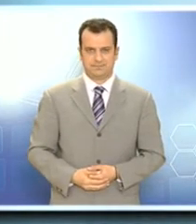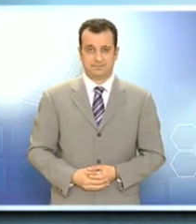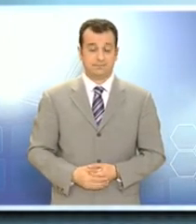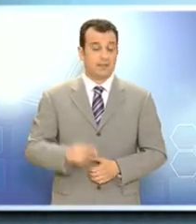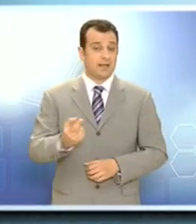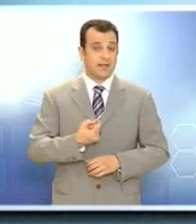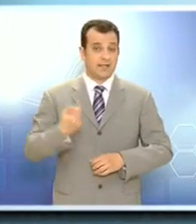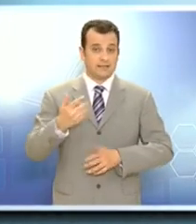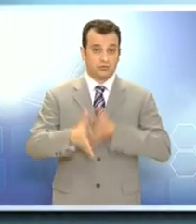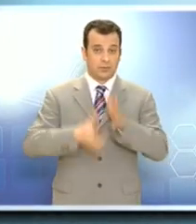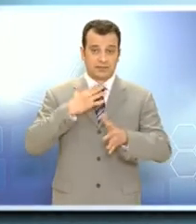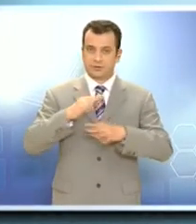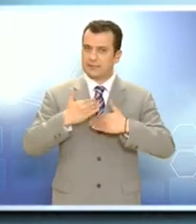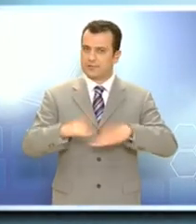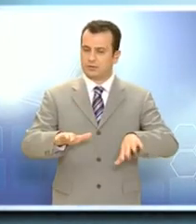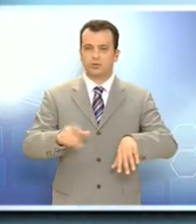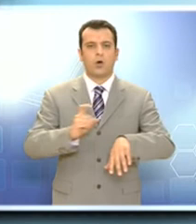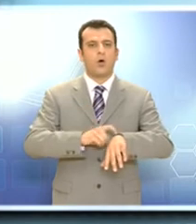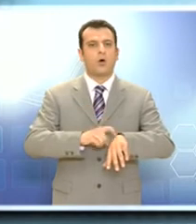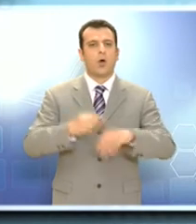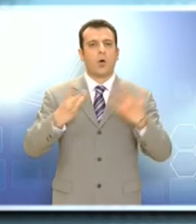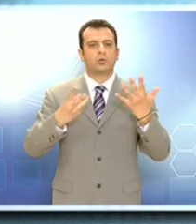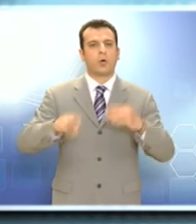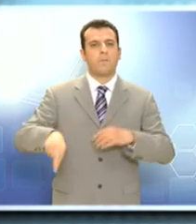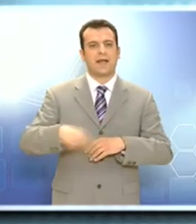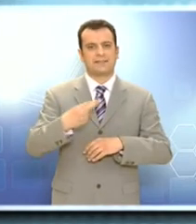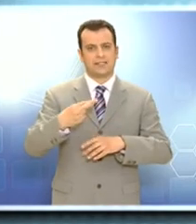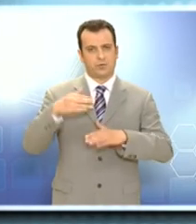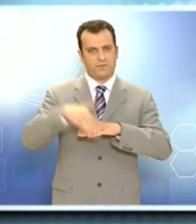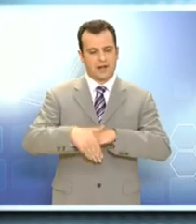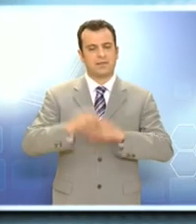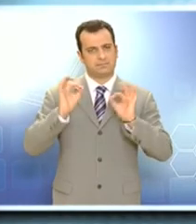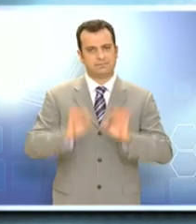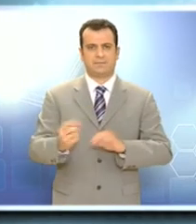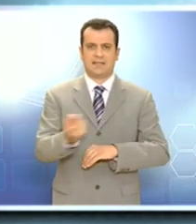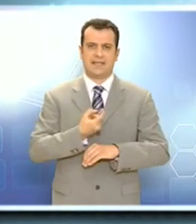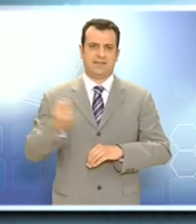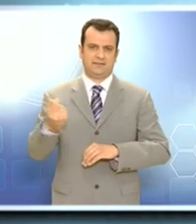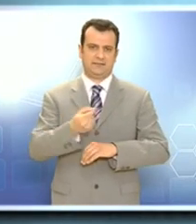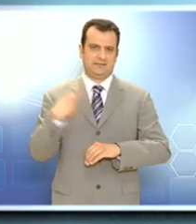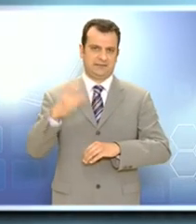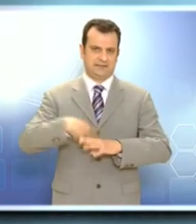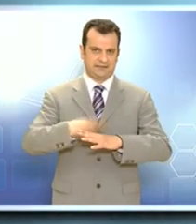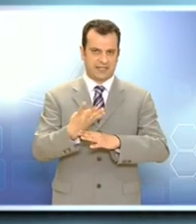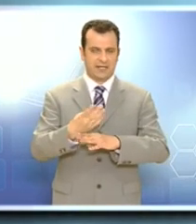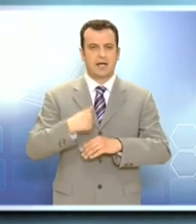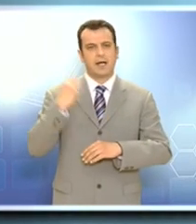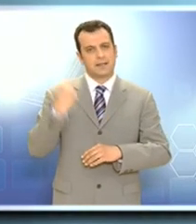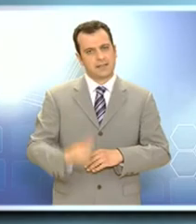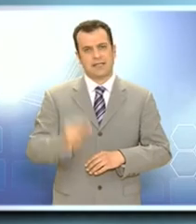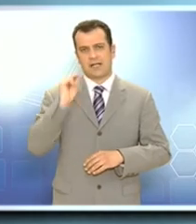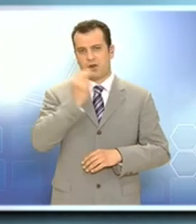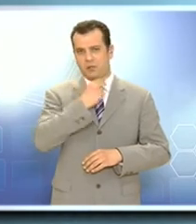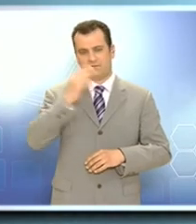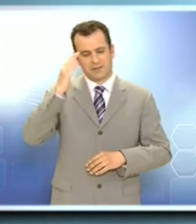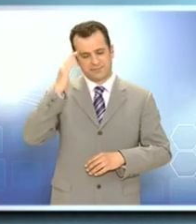Κυρίες και κύριοι, αυτές ήταν οι κυριότερες ειδήσεις μέχρι αυτή την ώρα. Περισσότερα και αναλυτικότερα νέα της ημέρας απόψε στο κεντρικό δελτιοεδίσον του Στάρσης